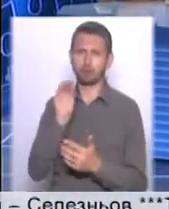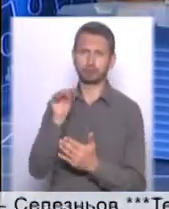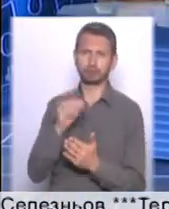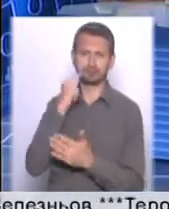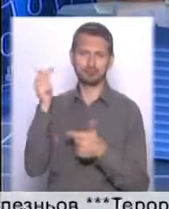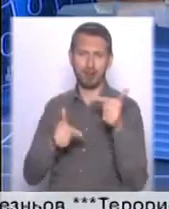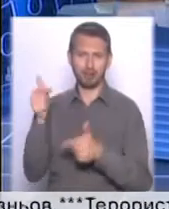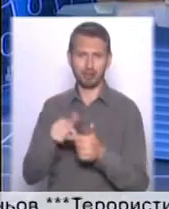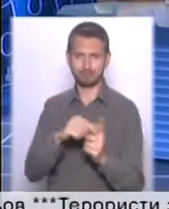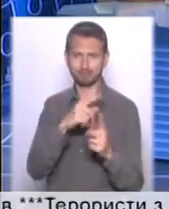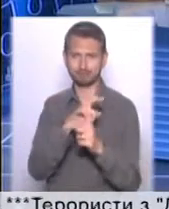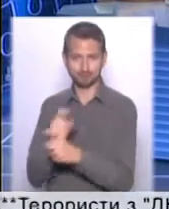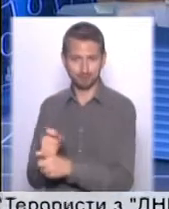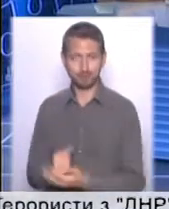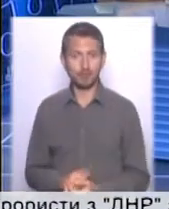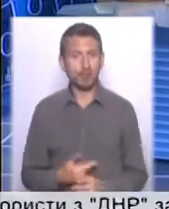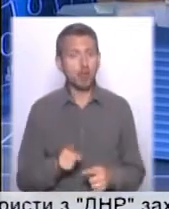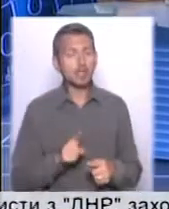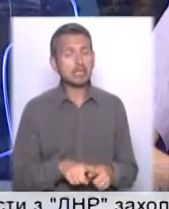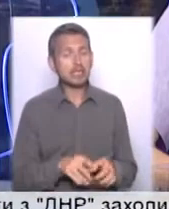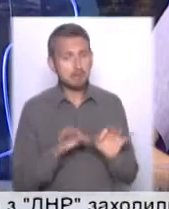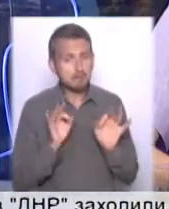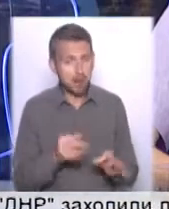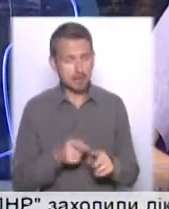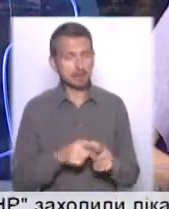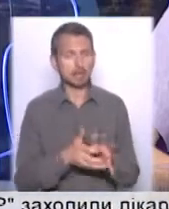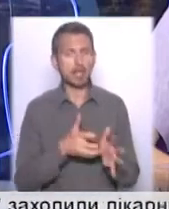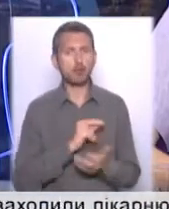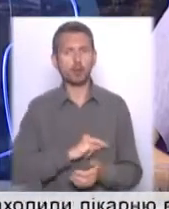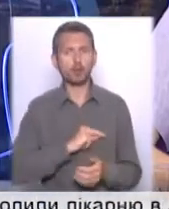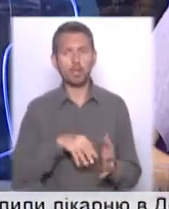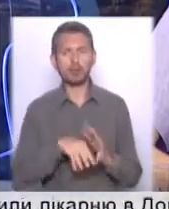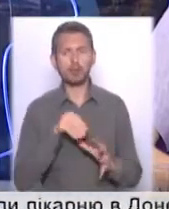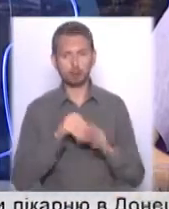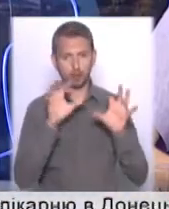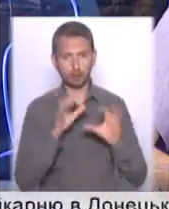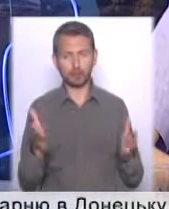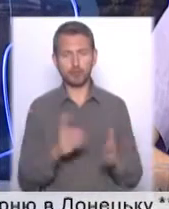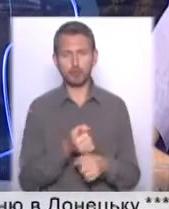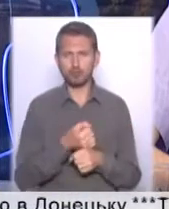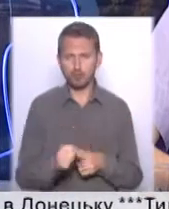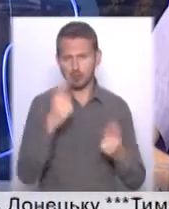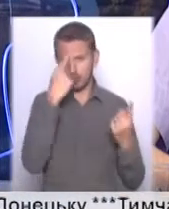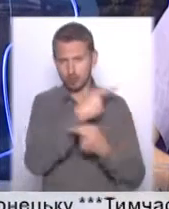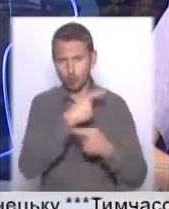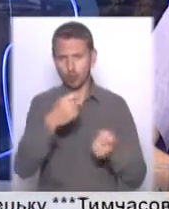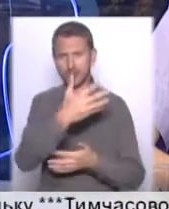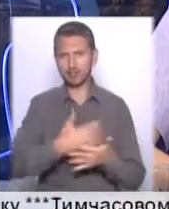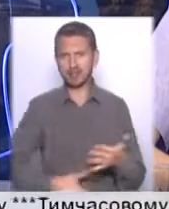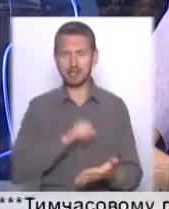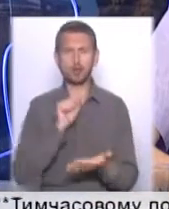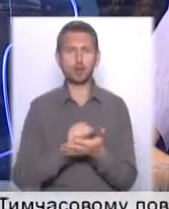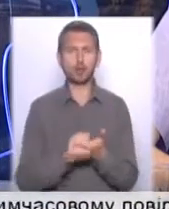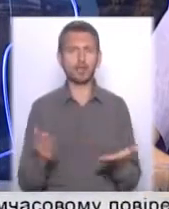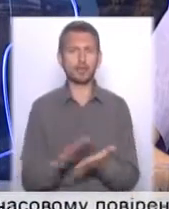Це правда, це насправді недопрацювання виборчого законодавства, яке мало б змушувати всі ці списки оголошувати публічно і публікувати в якихось